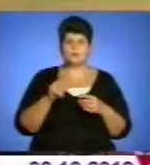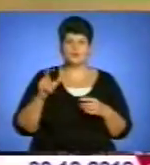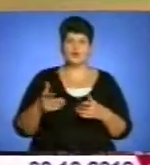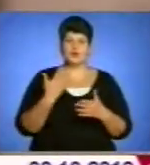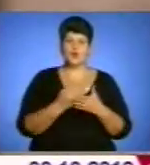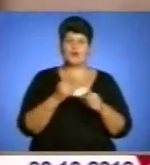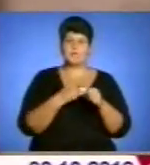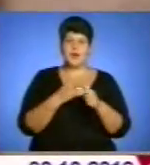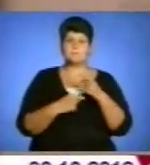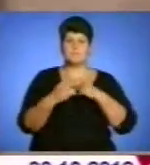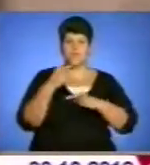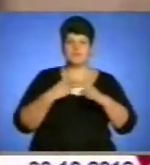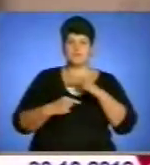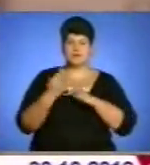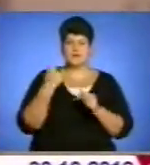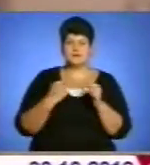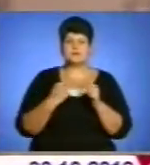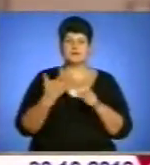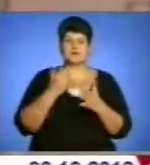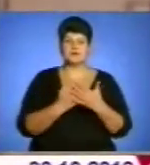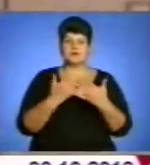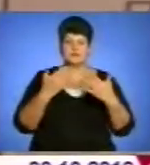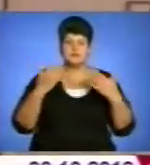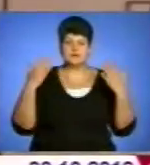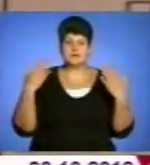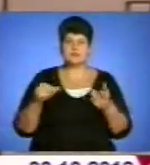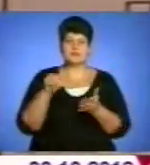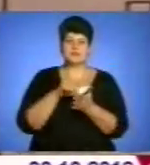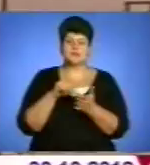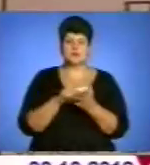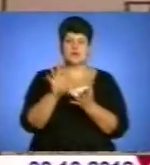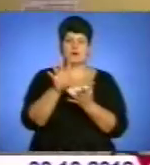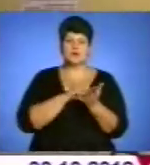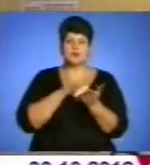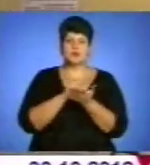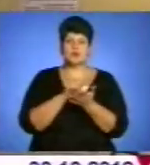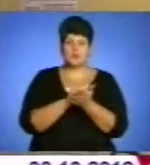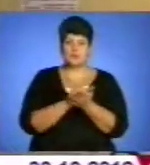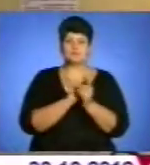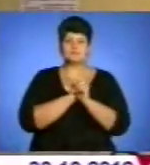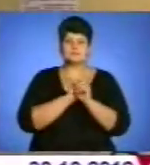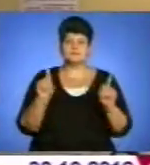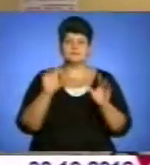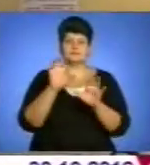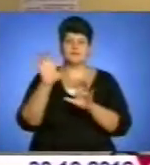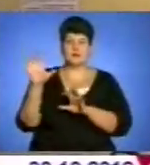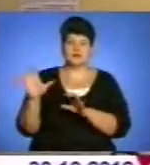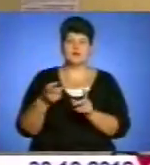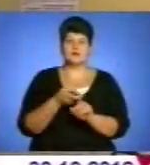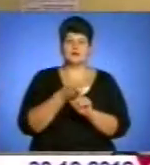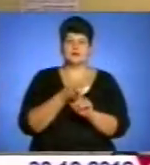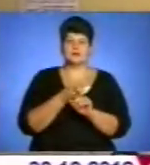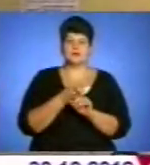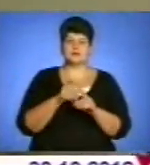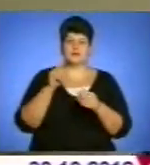повертається із забуття. На виставці в обласному архіві представлені копії документів, унікальні світлини присвячені відомому